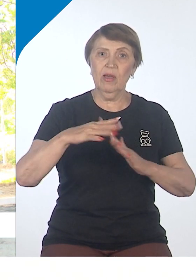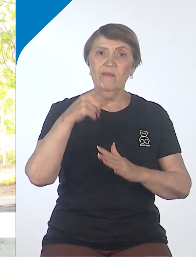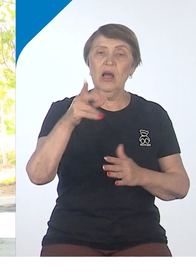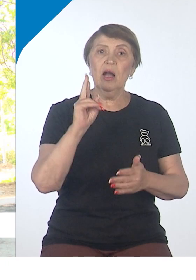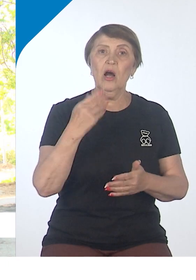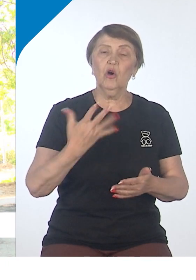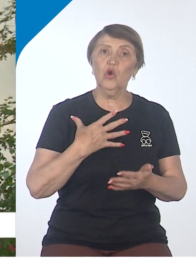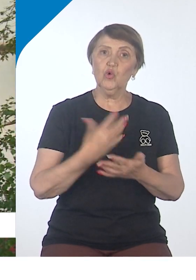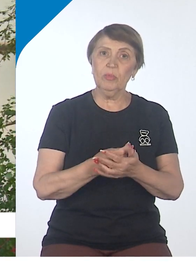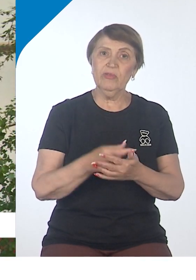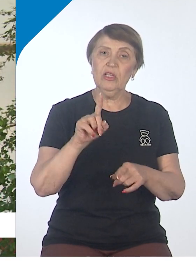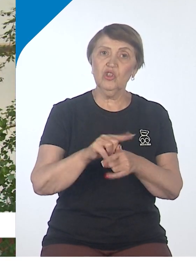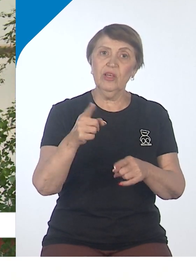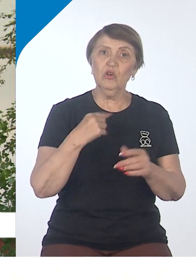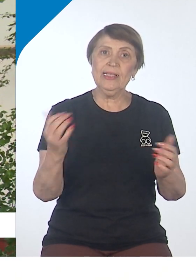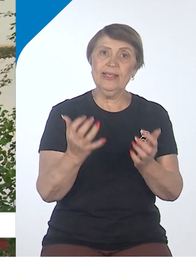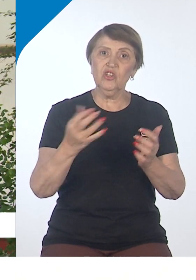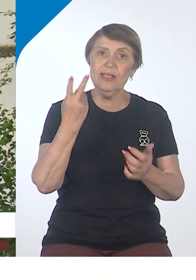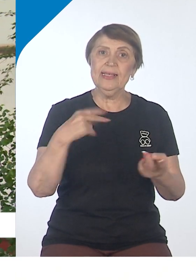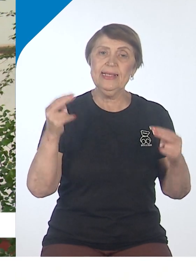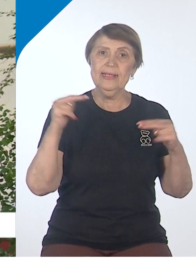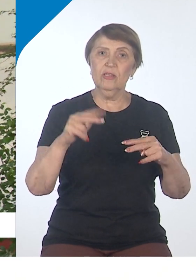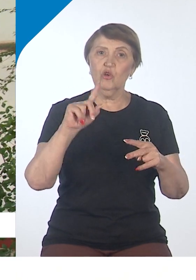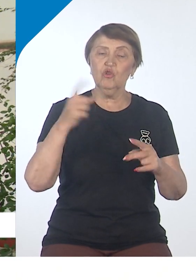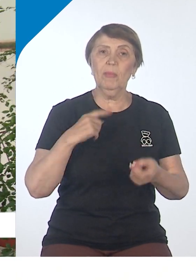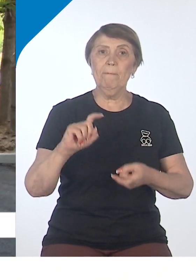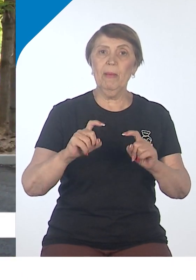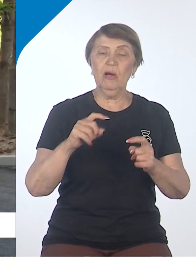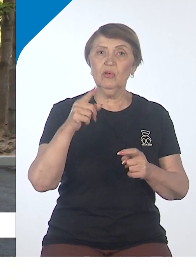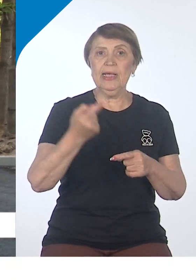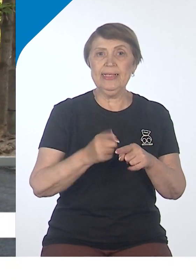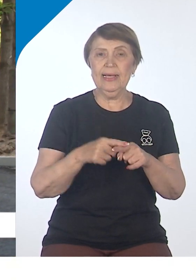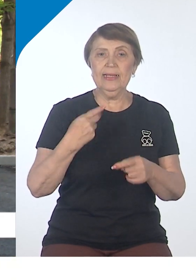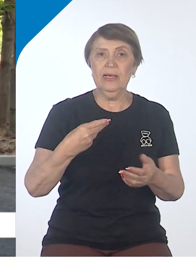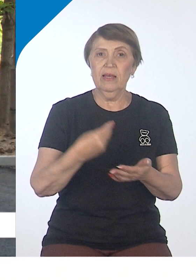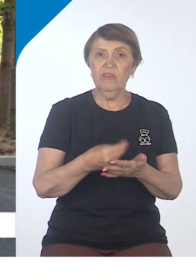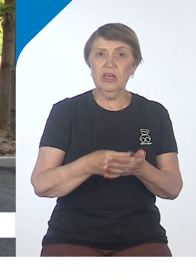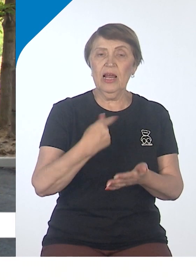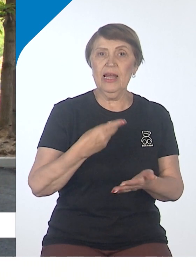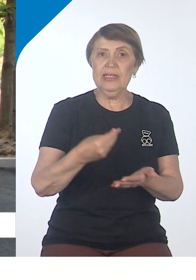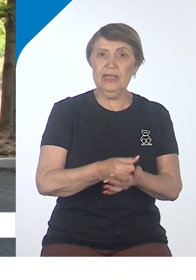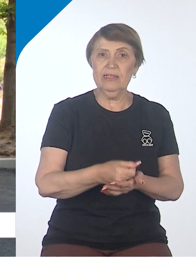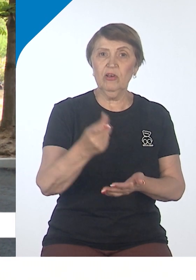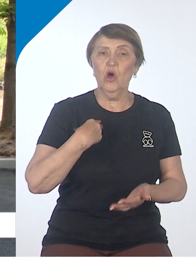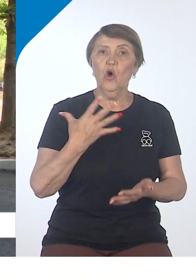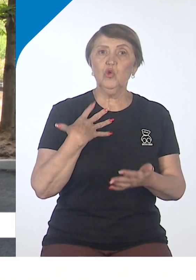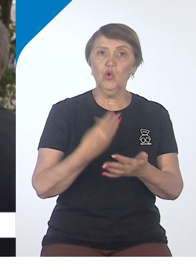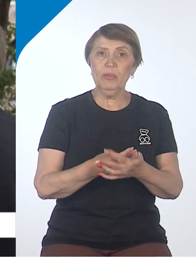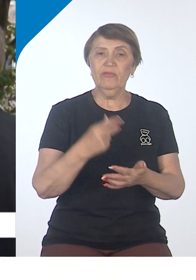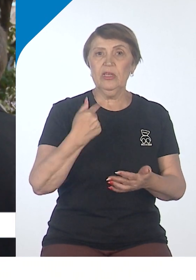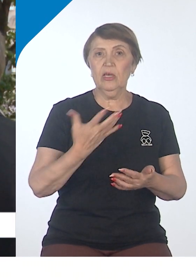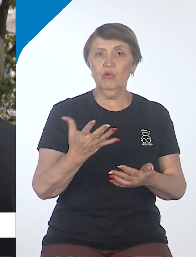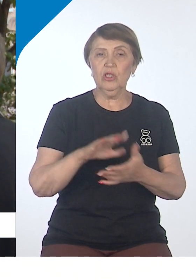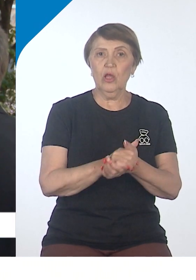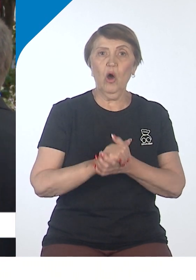содержать и за ним следить. Чтобы побороться за возможность получить федеральные средства на преображение двора, собственники на общем собрании